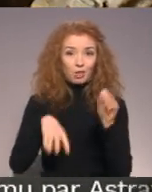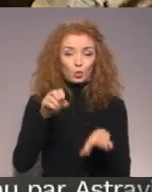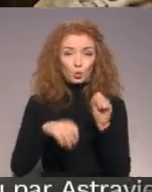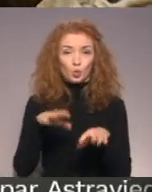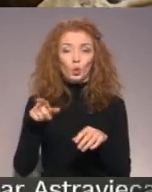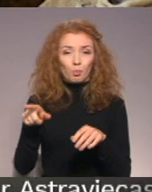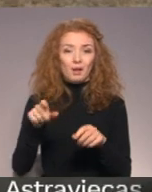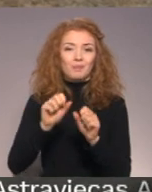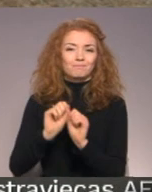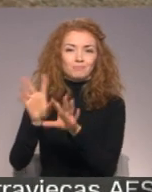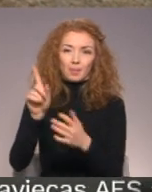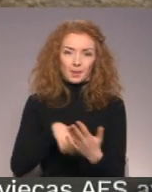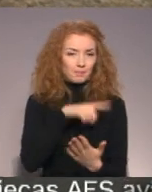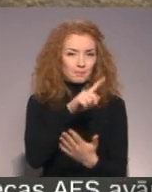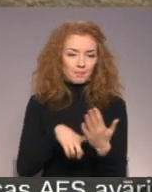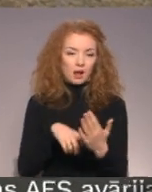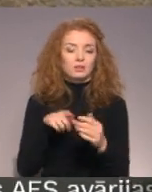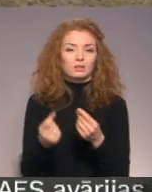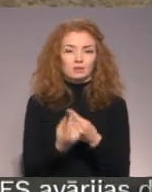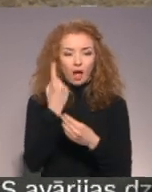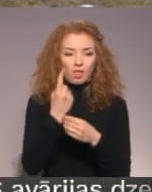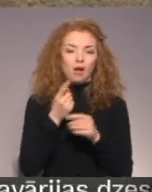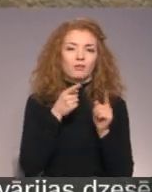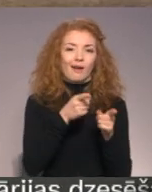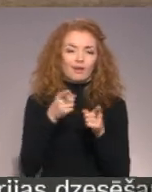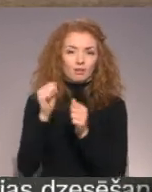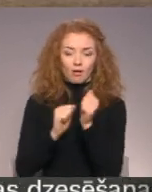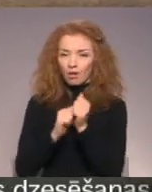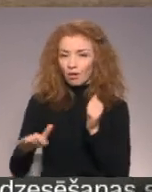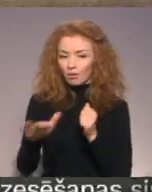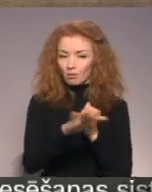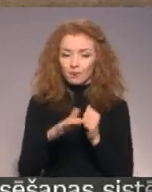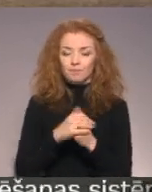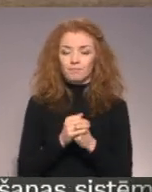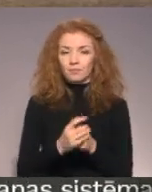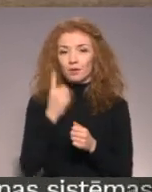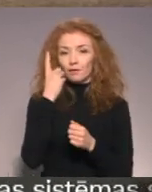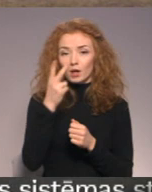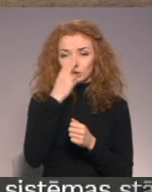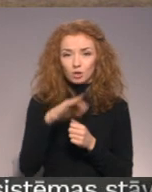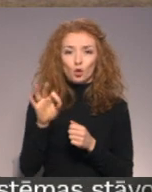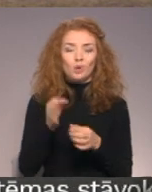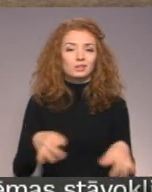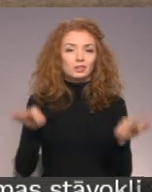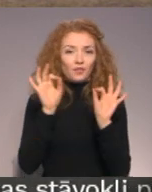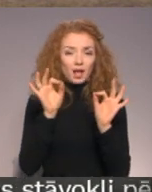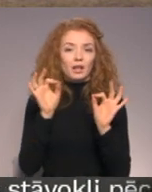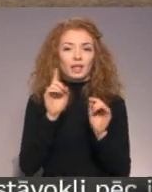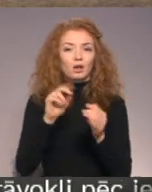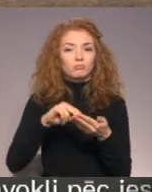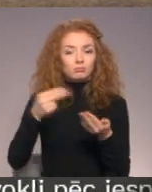utilizēti nepareizi. Tā nodroda ievērojuma kaitējuma dabai. Vienas no svarīgākajiem ir autoservisiem noslēgt